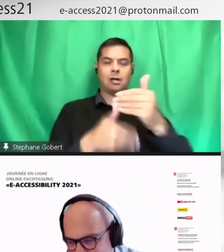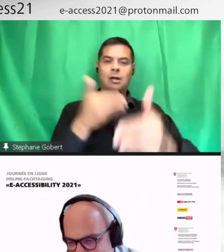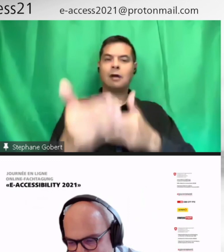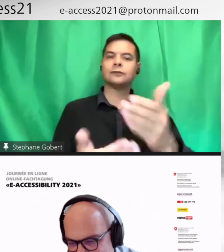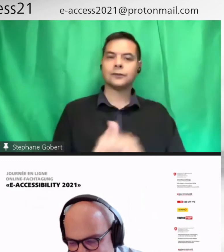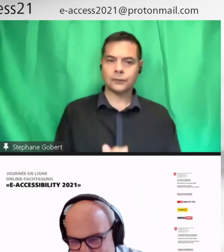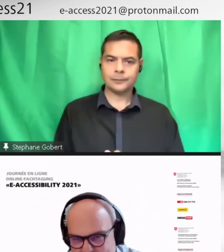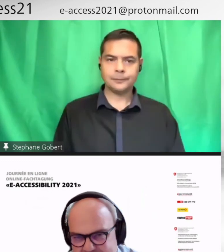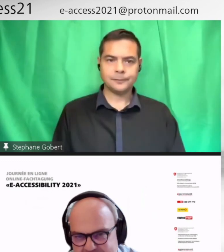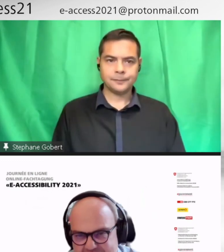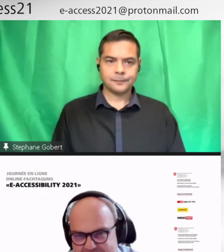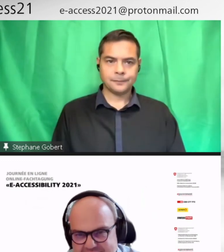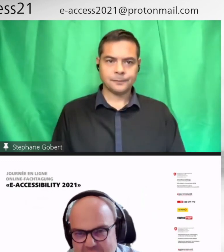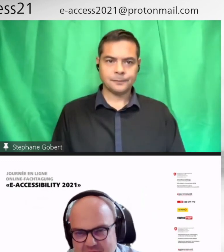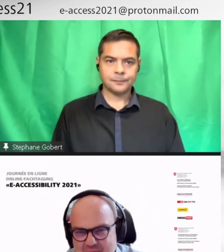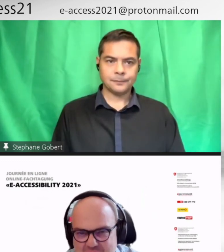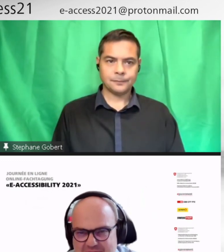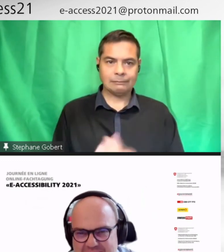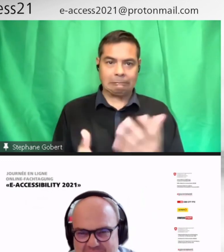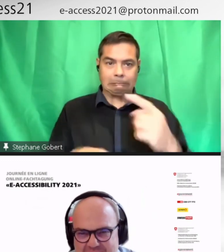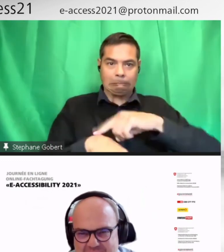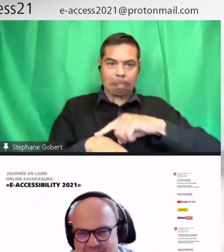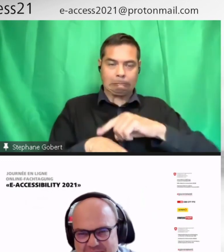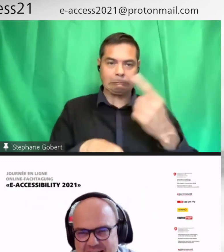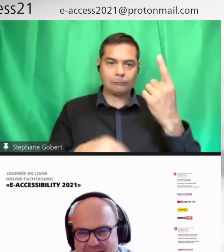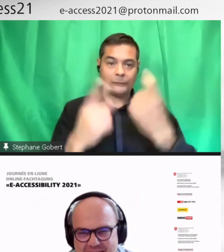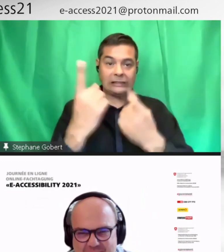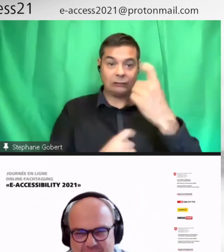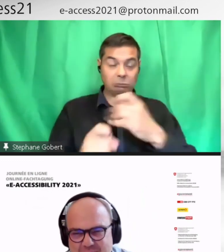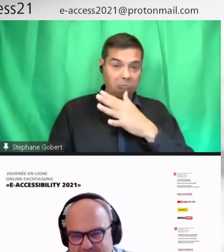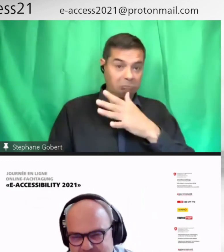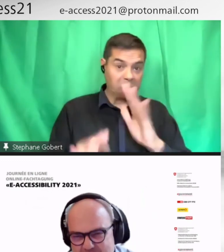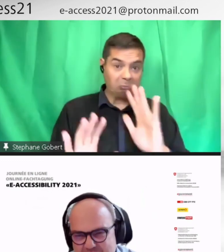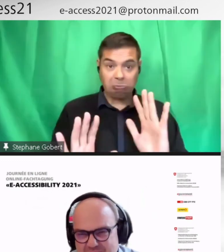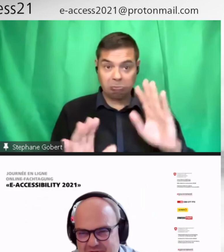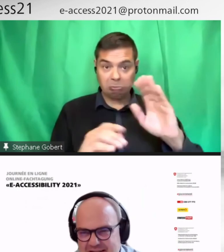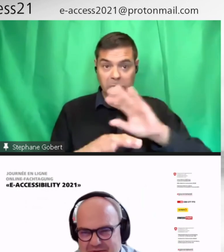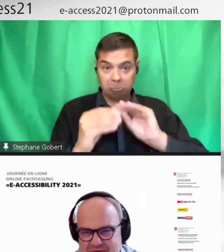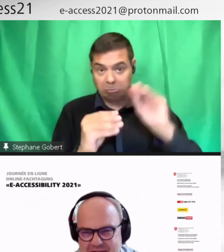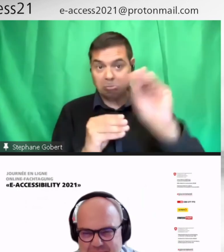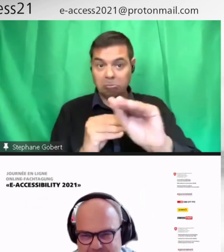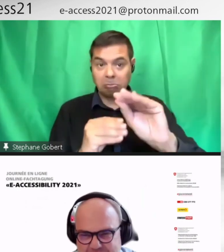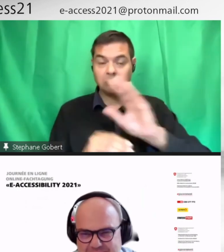Il n'y pas de temps pour les questions, je pense qu'on les fera à la fin. En cas, beaucoup pour votre attention. Merci. Merci. Merci.